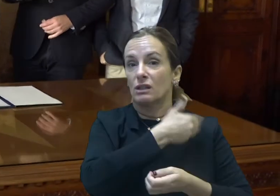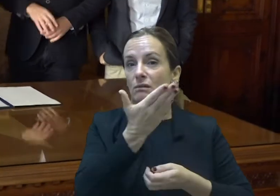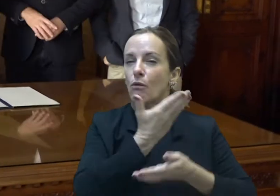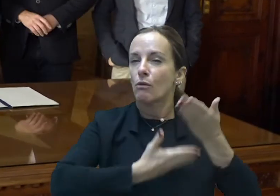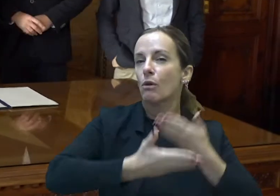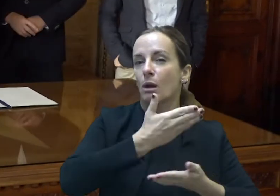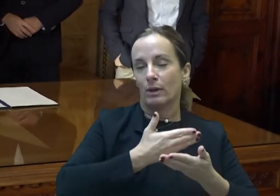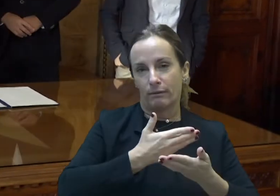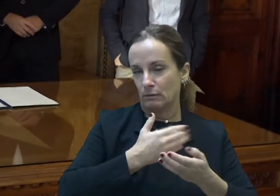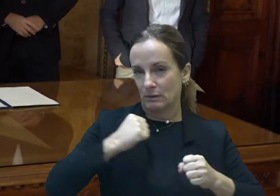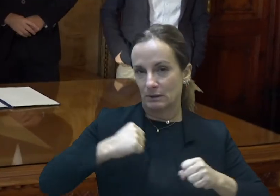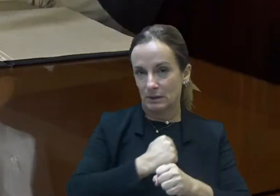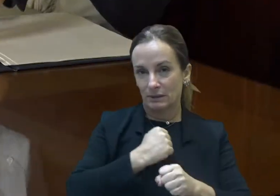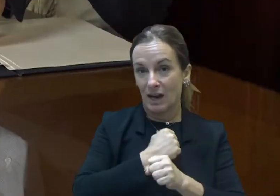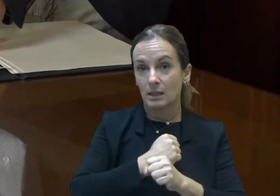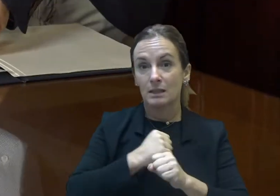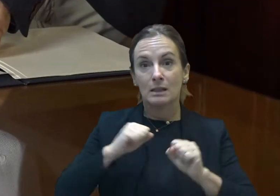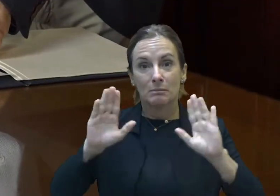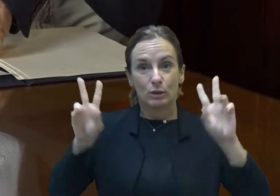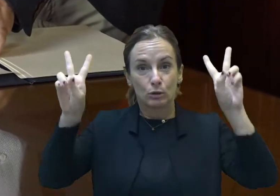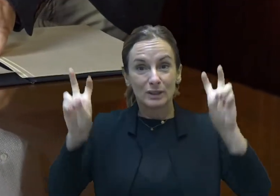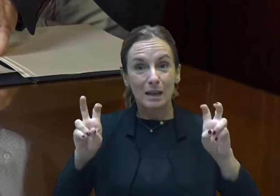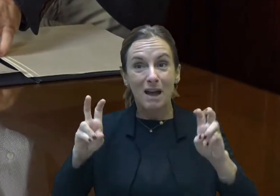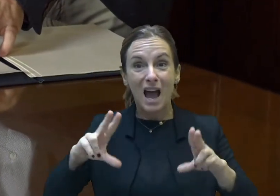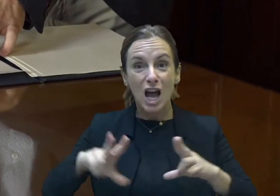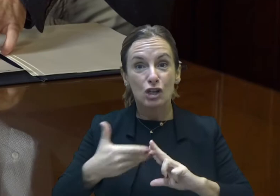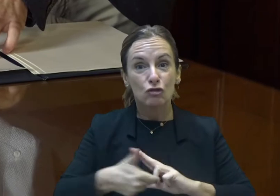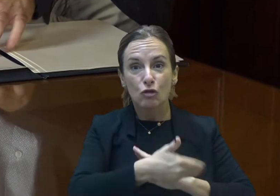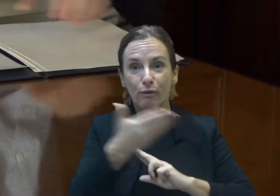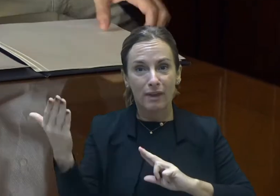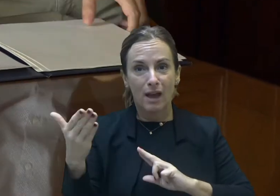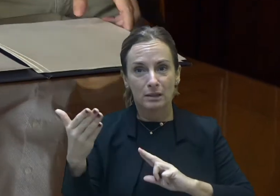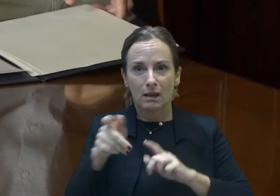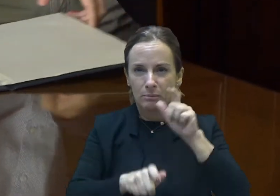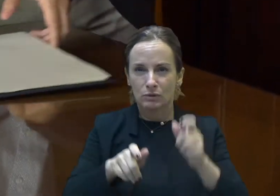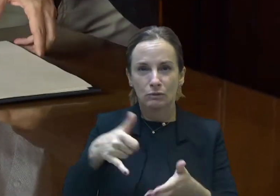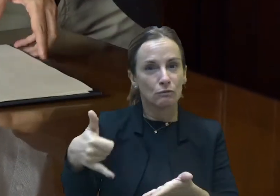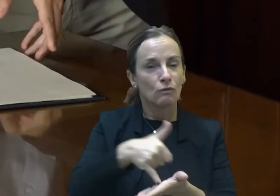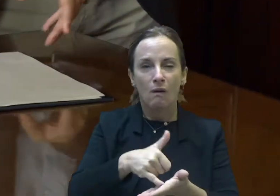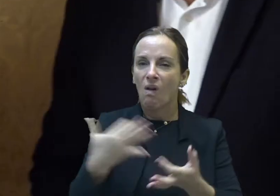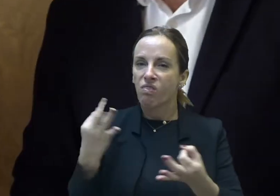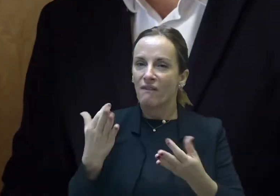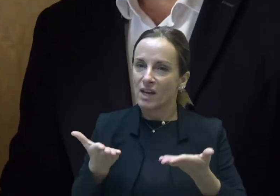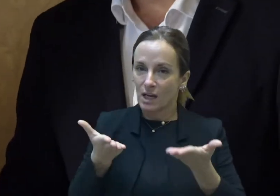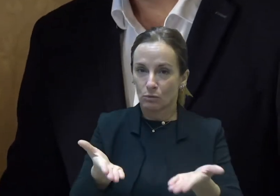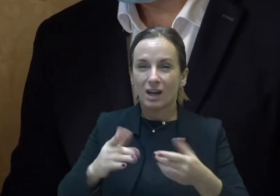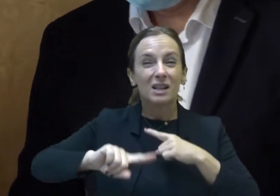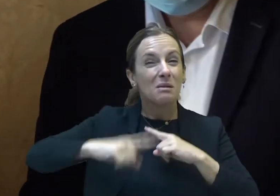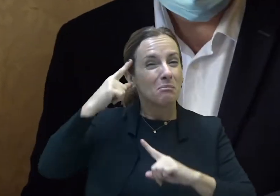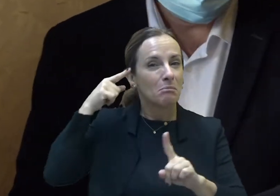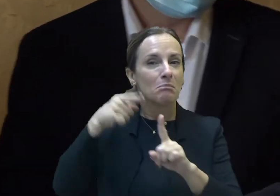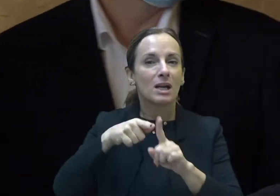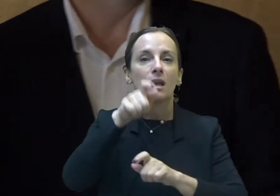plegades aquí fem feina de forma conjunta, per a més a més tenim molt clar que han de reforçar l'escut social, que han d'ajudar a tothom, que no ha de quedar ningú